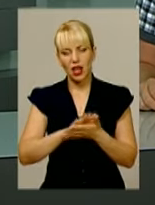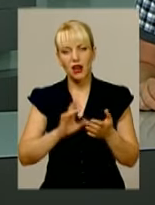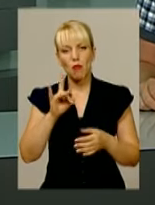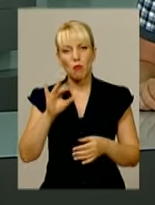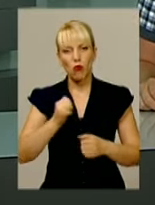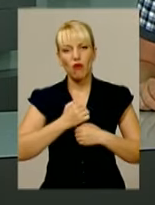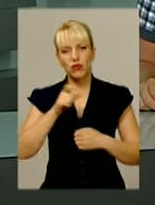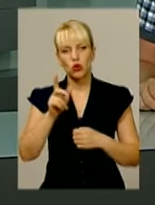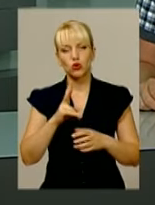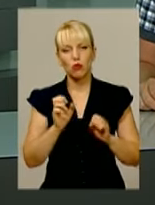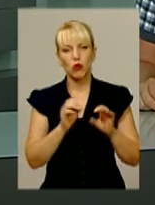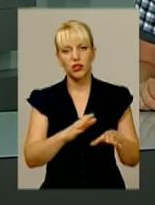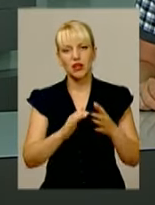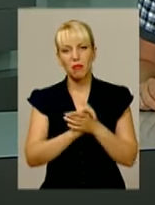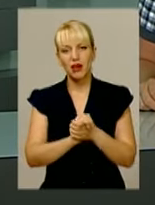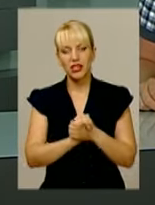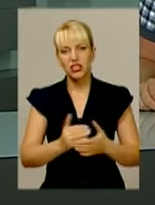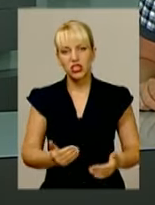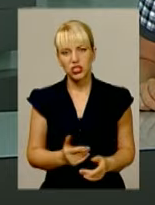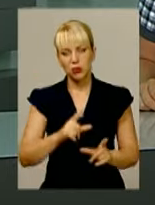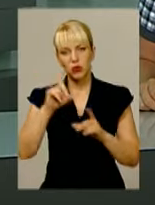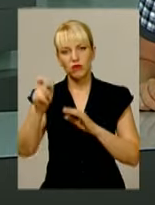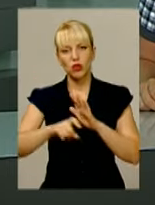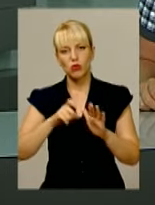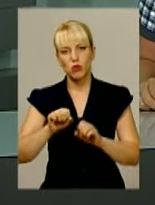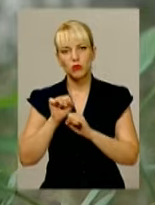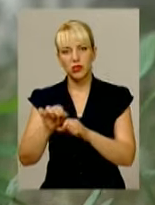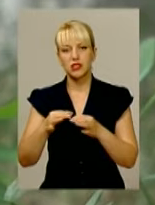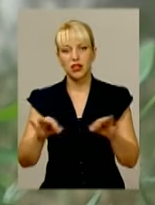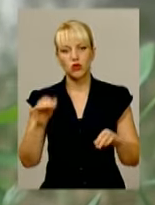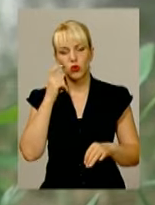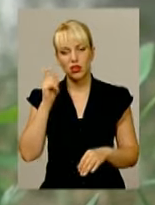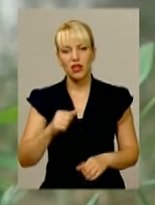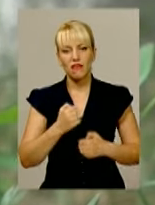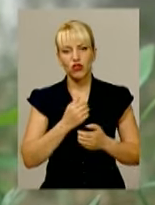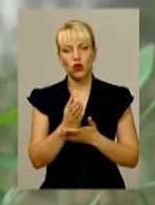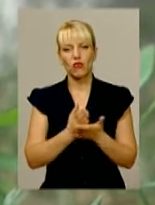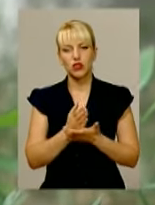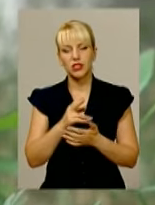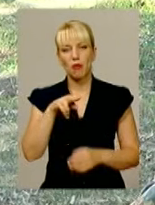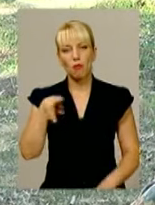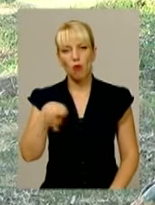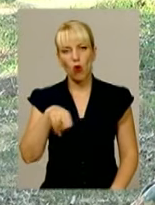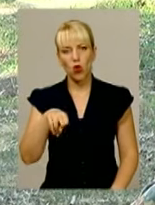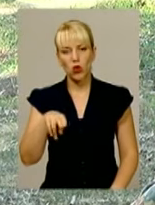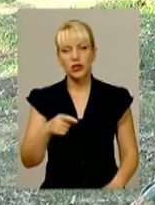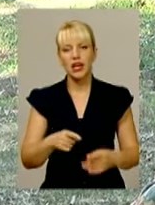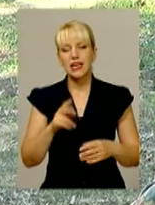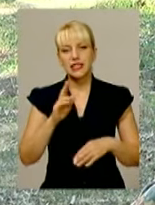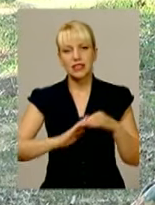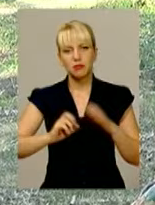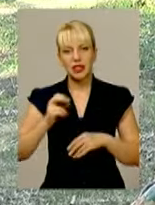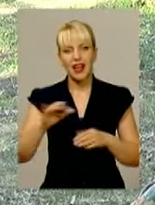життя та вирушив на Донбас, обстоювати незалежність України. Військовослужбовець родом з полоного, за спеціальністю